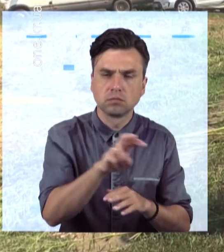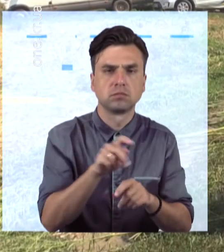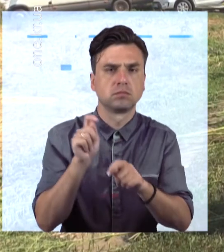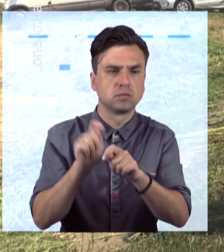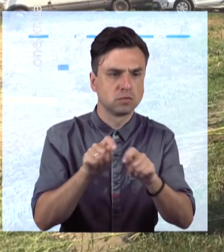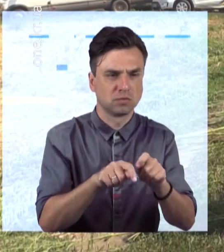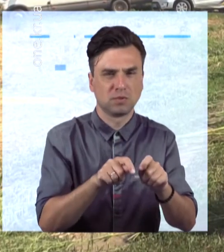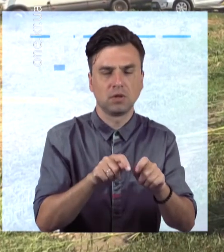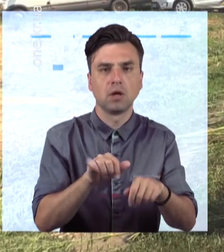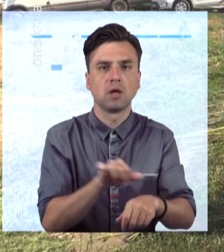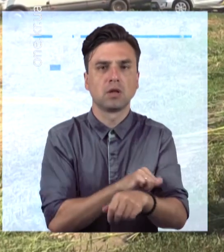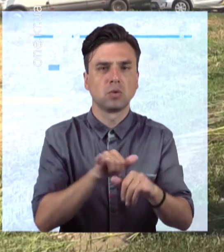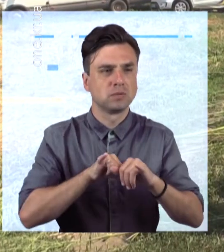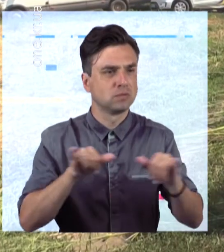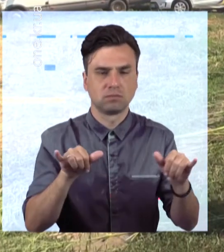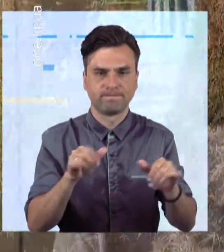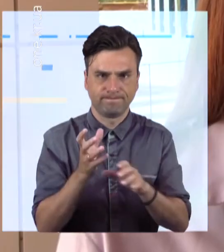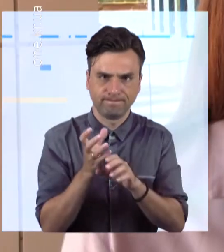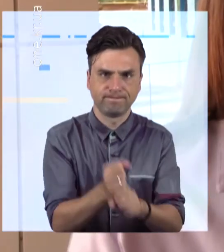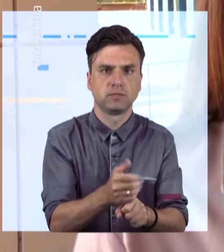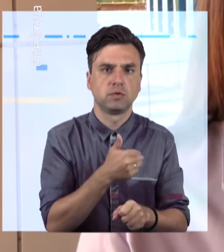виготовлення та розповсюдження наркотиків.